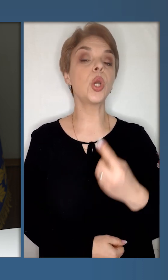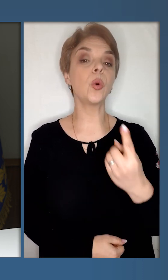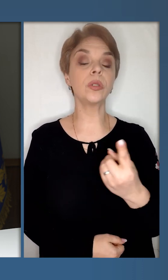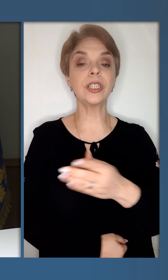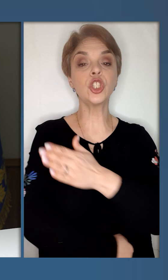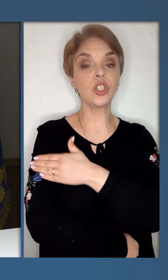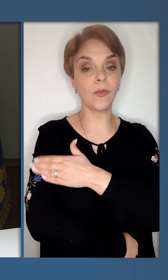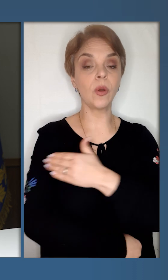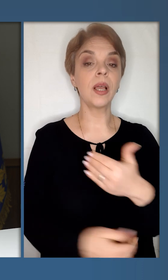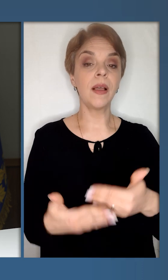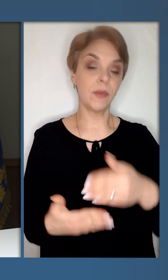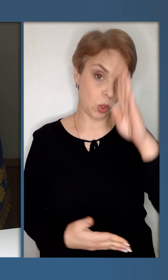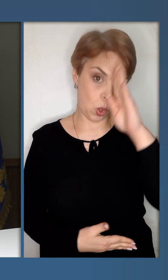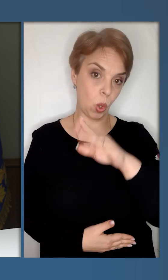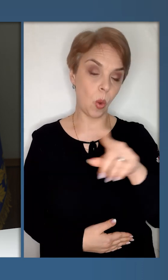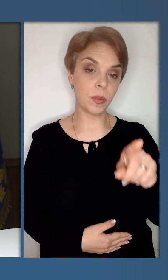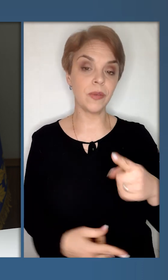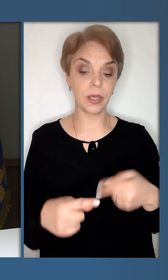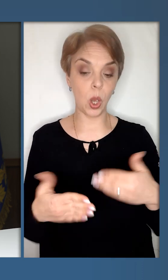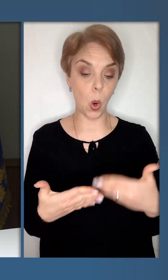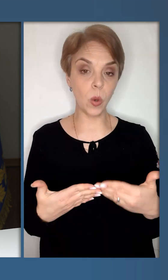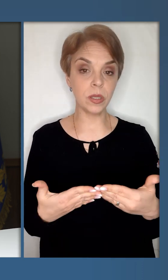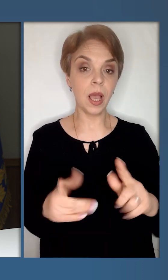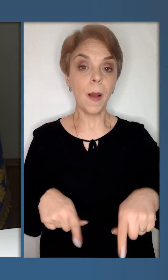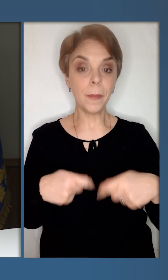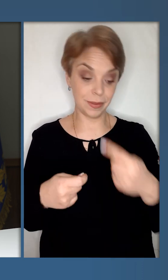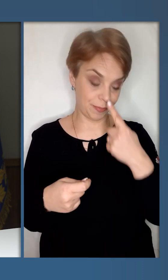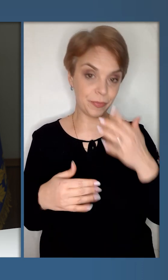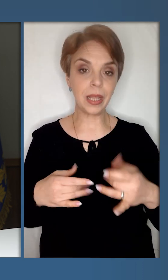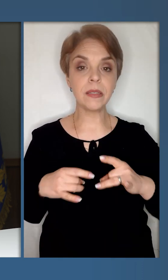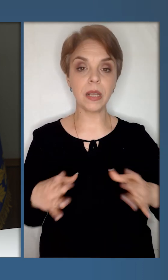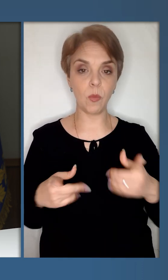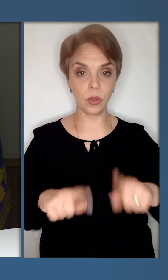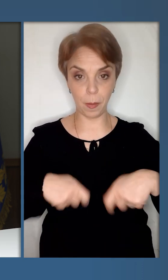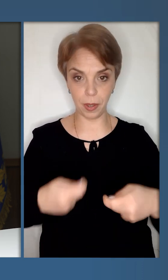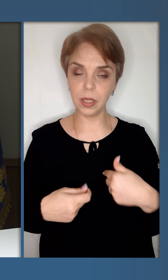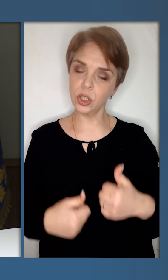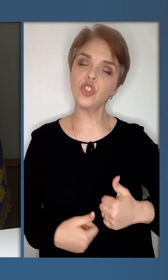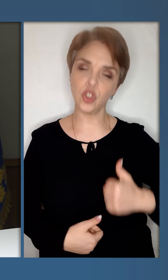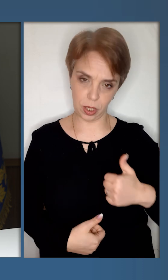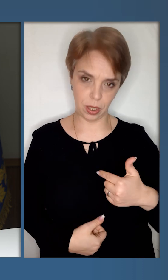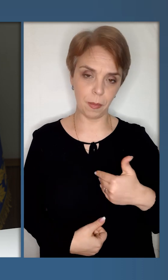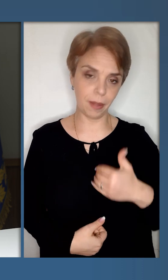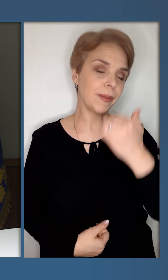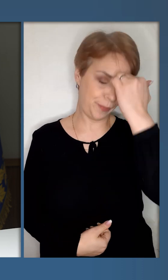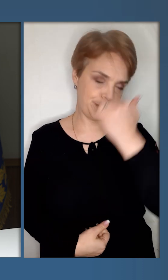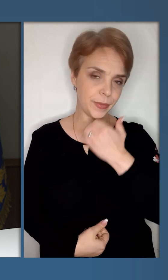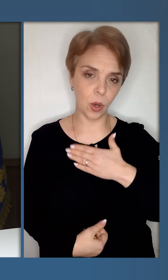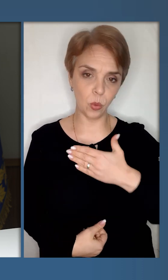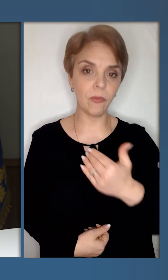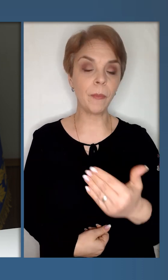ще один шеврон від хлопців, який ось передав на церемонії. Це честь для мене. Дякую вам.